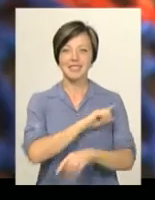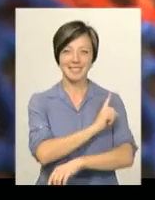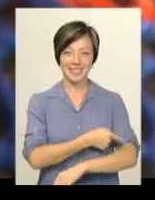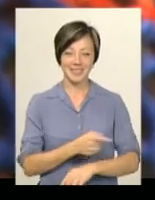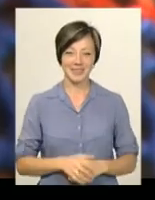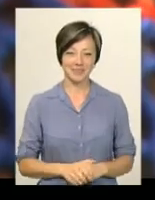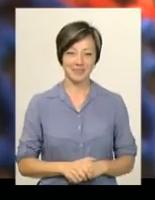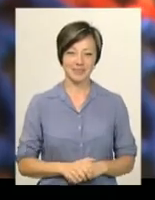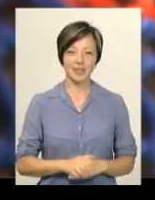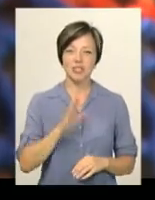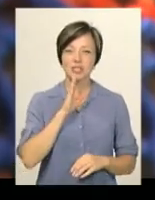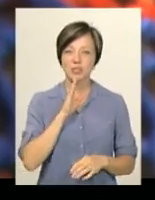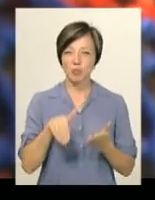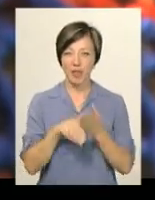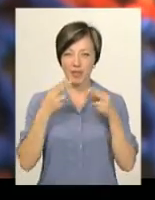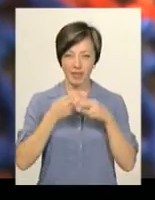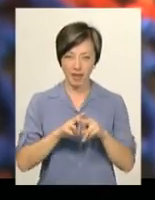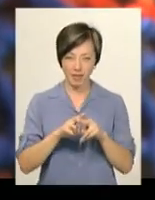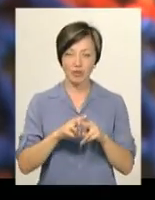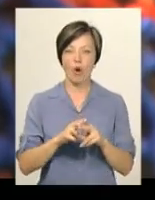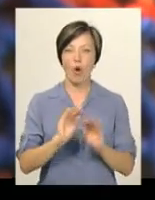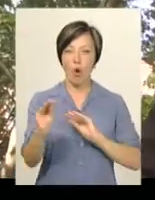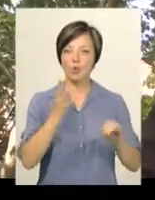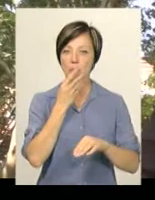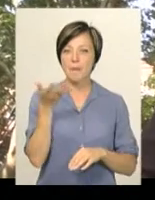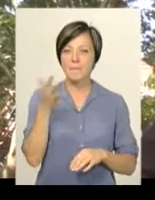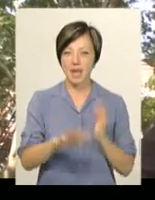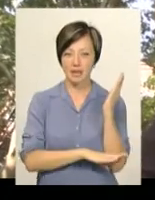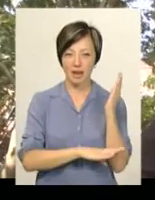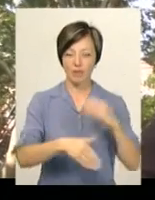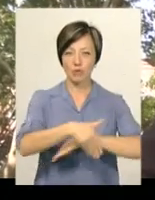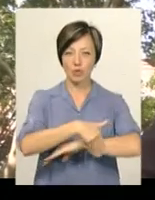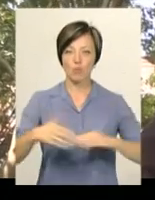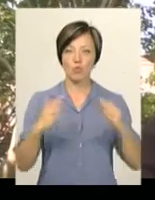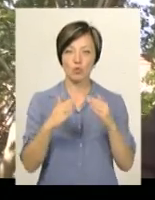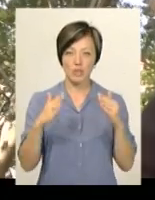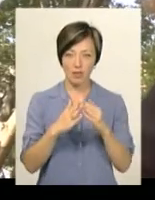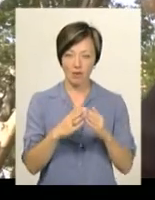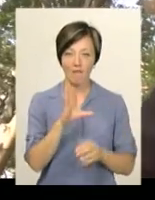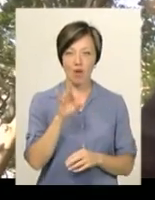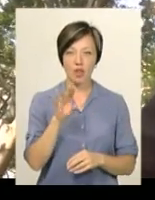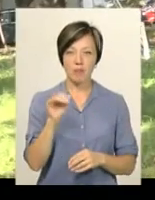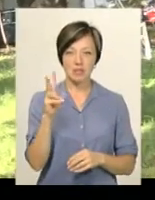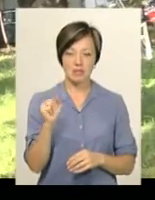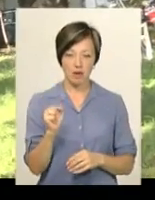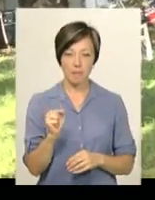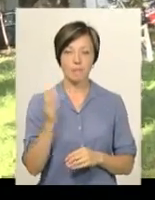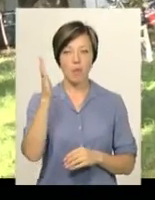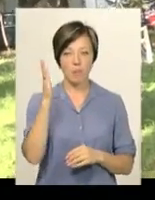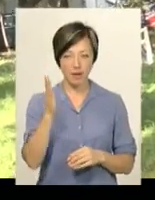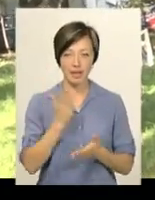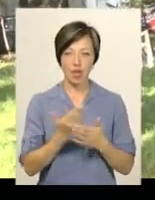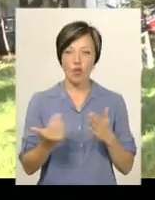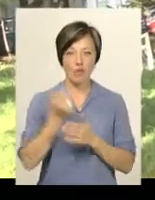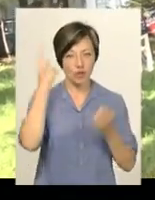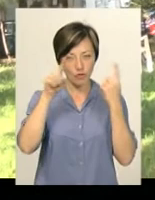Олена Попок за допомогою техніки ярнбомбінг оздобила п'ять дерев у дворі будинку, що знаходиться на вулиці Володимирська. Попереду майстрині є